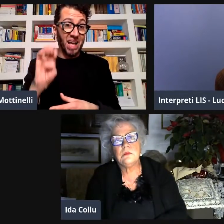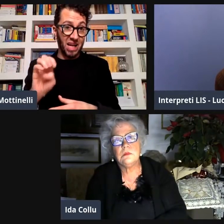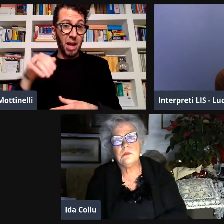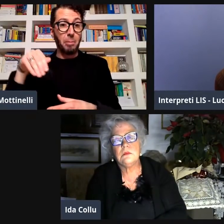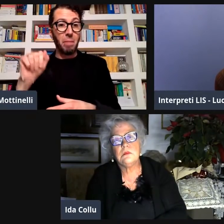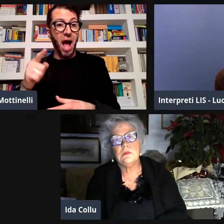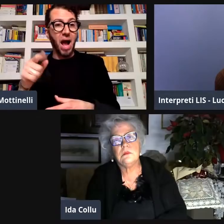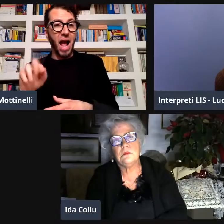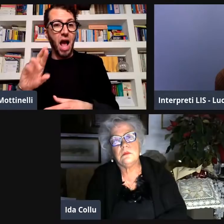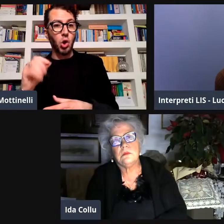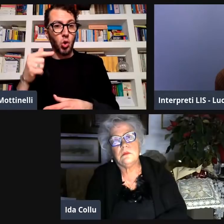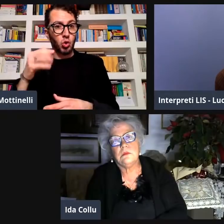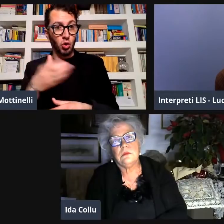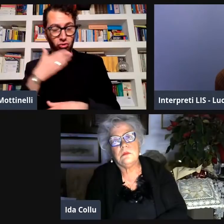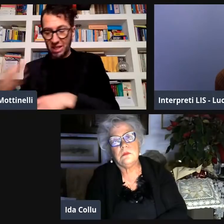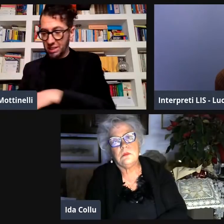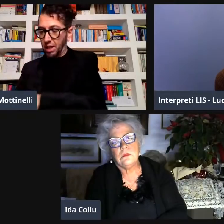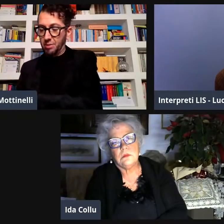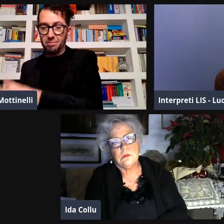Cesare Magarotto